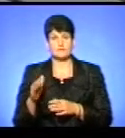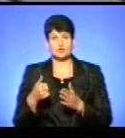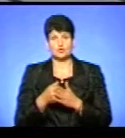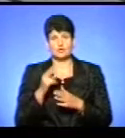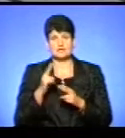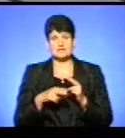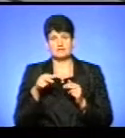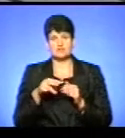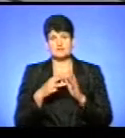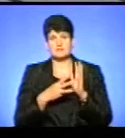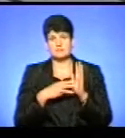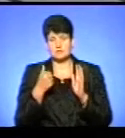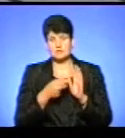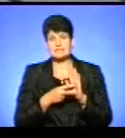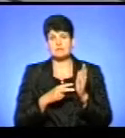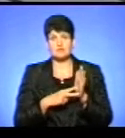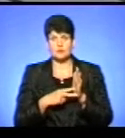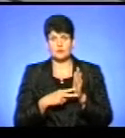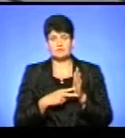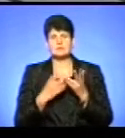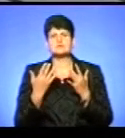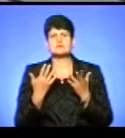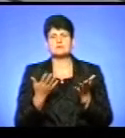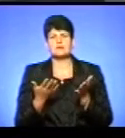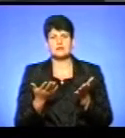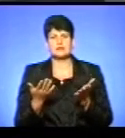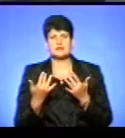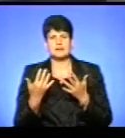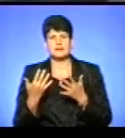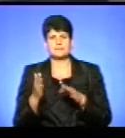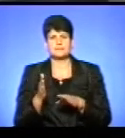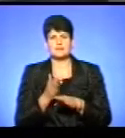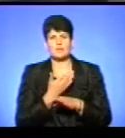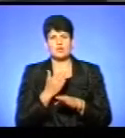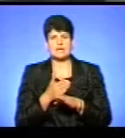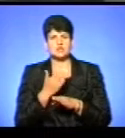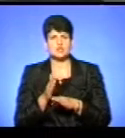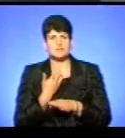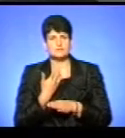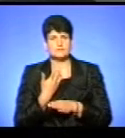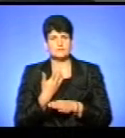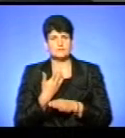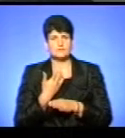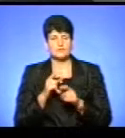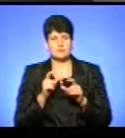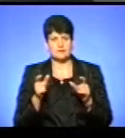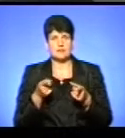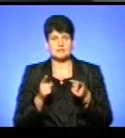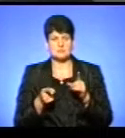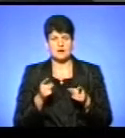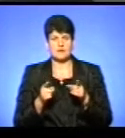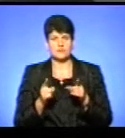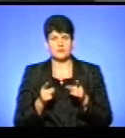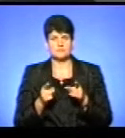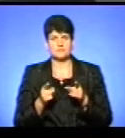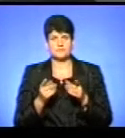2018 року. Тобто, заплановано, скільки самих демонтажу цих об'єктів? Насправді,